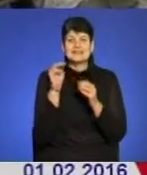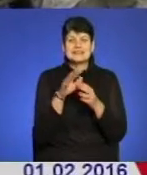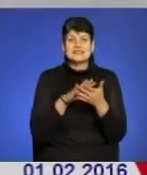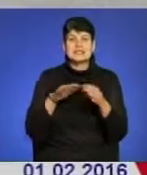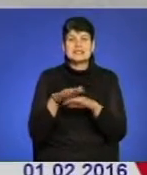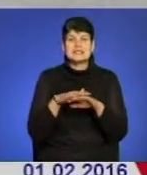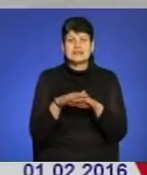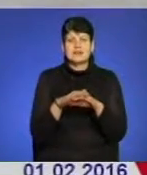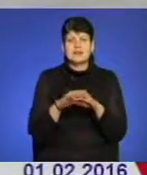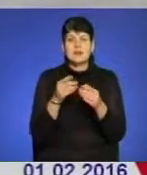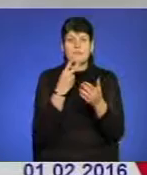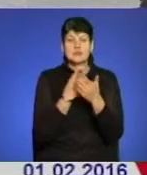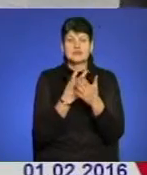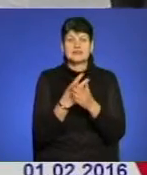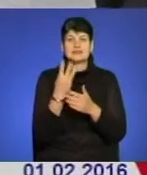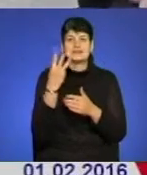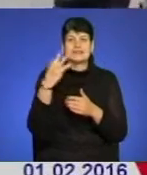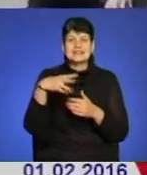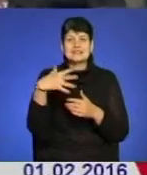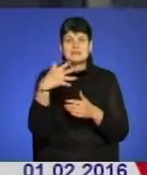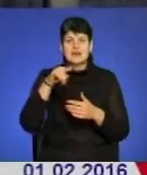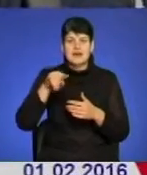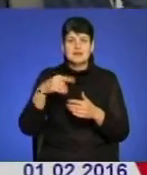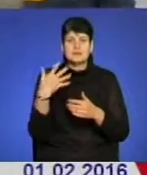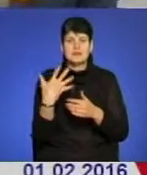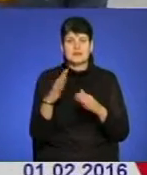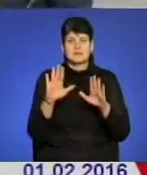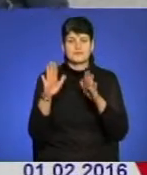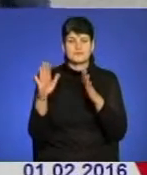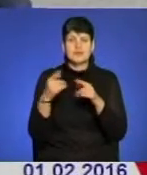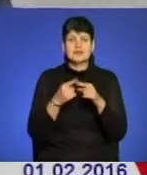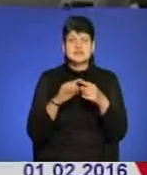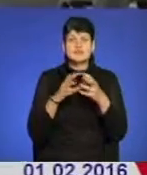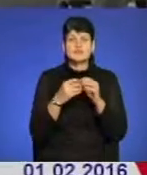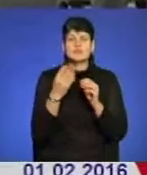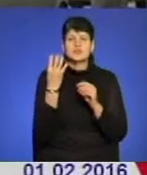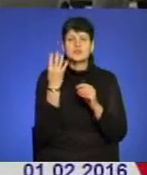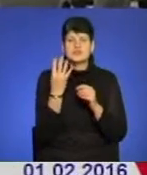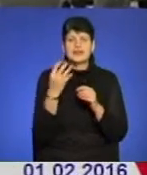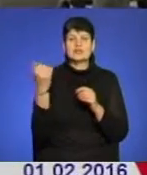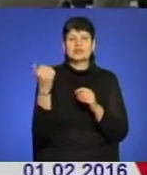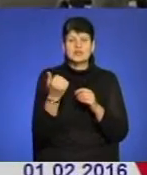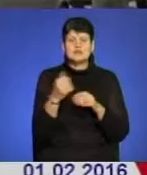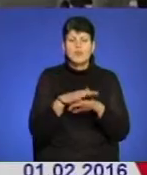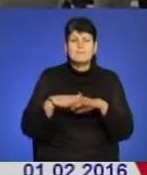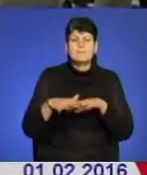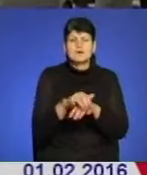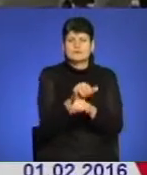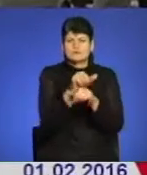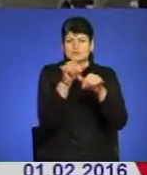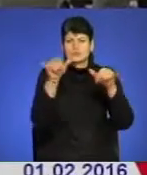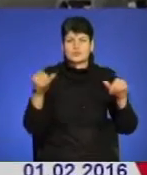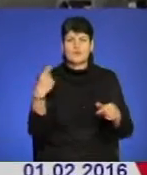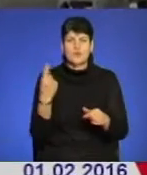підпорогу 35,5 випадків. Такі підсумки четвертого тижня, відколи недуга почала масово поширюватися в